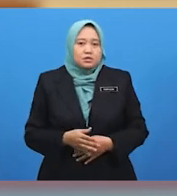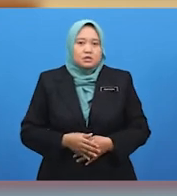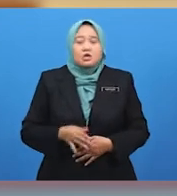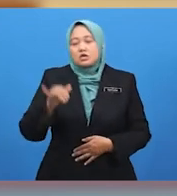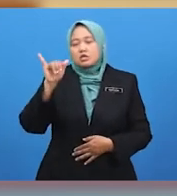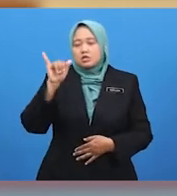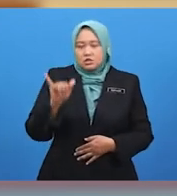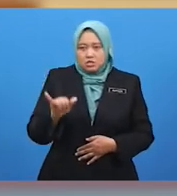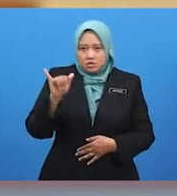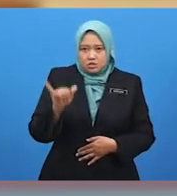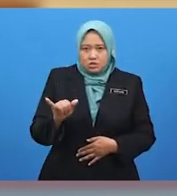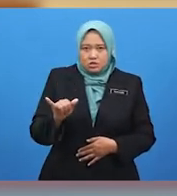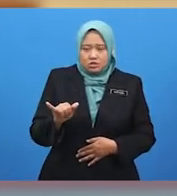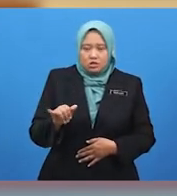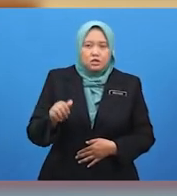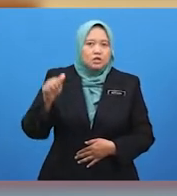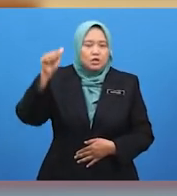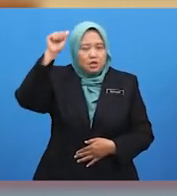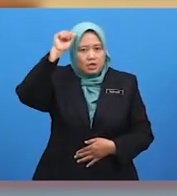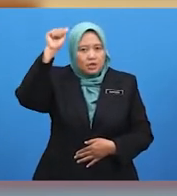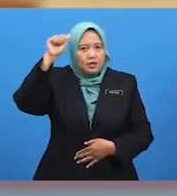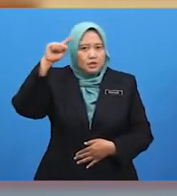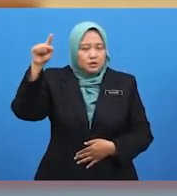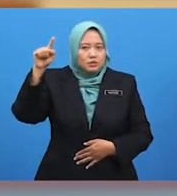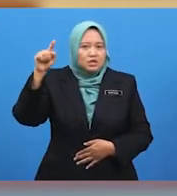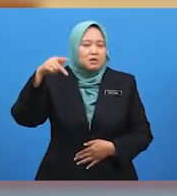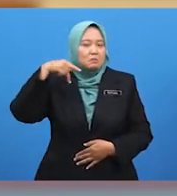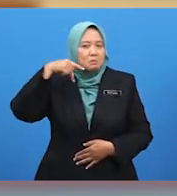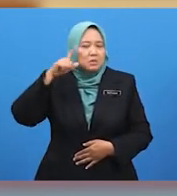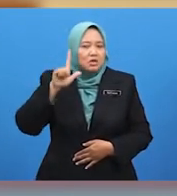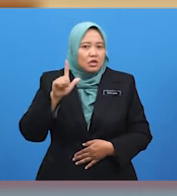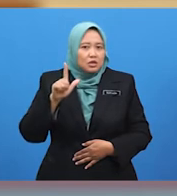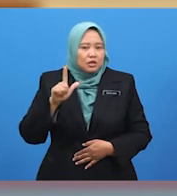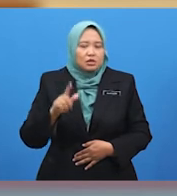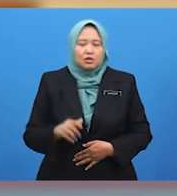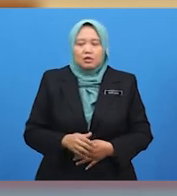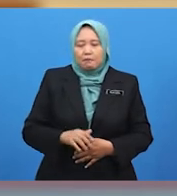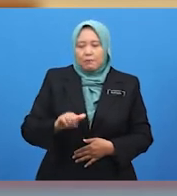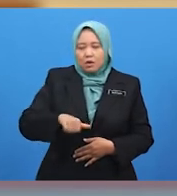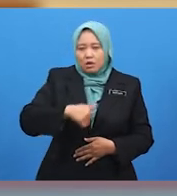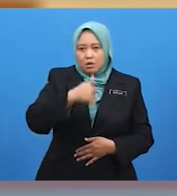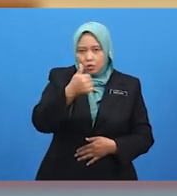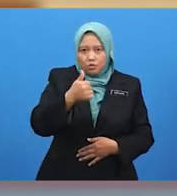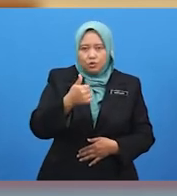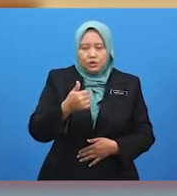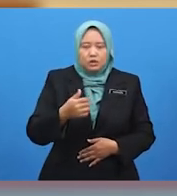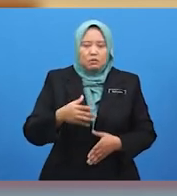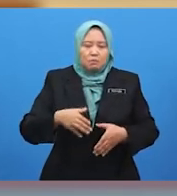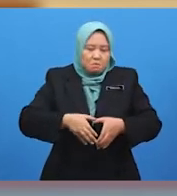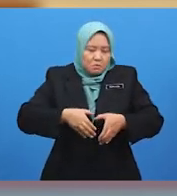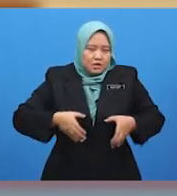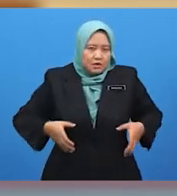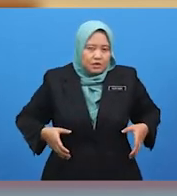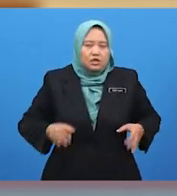cikgu. Azmil dan Pehling berani menegur kesilapan jiran, berani bercakap benar dan